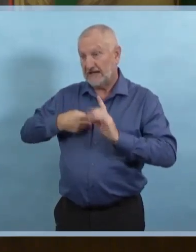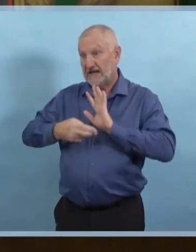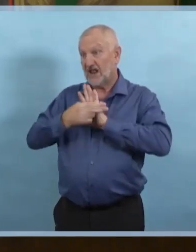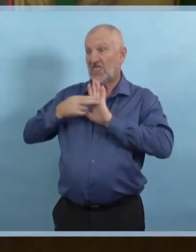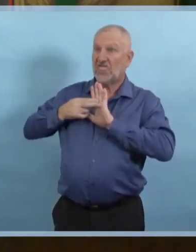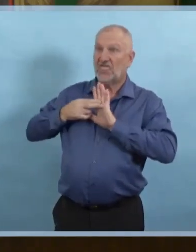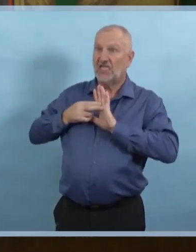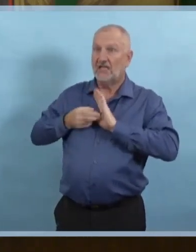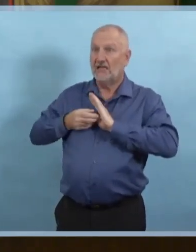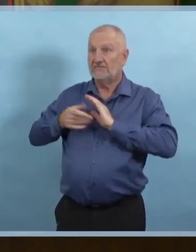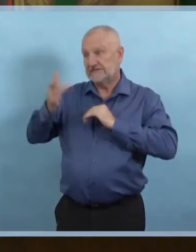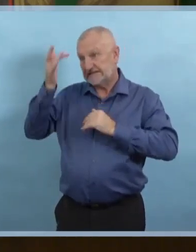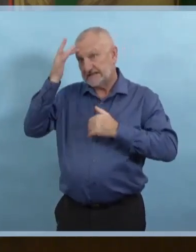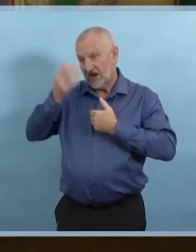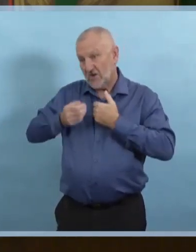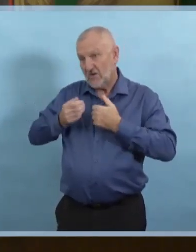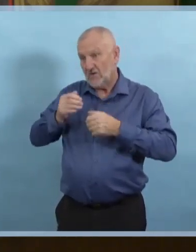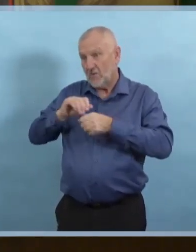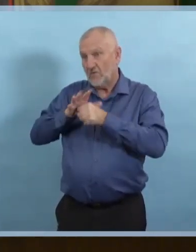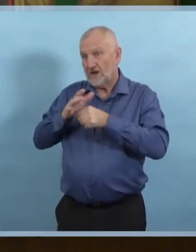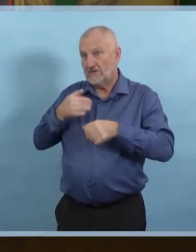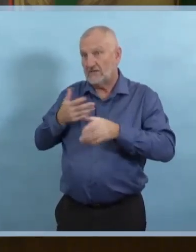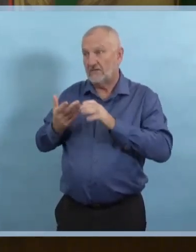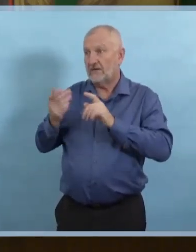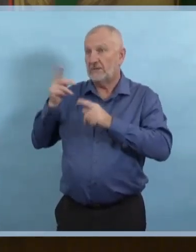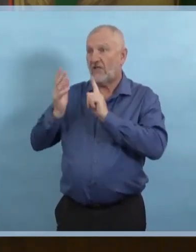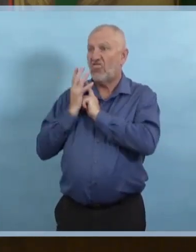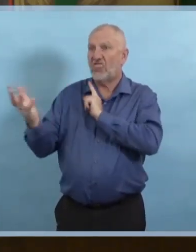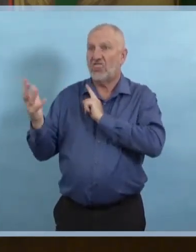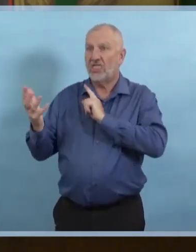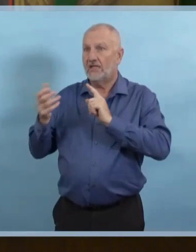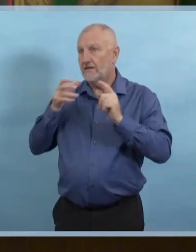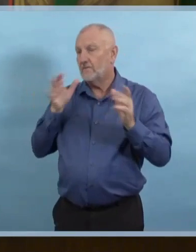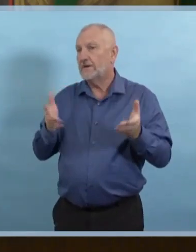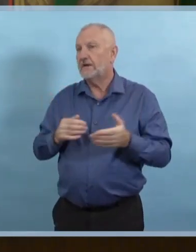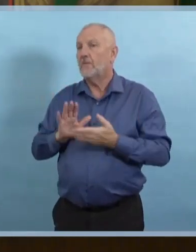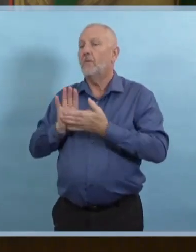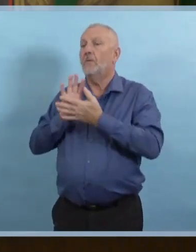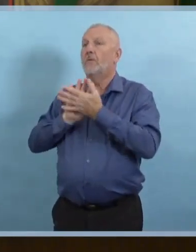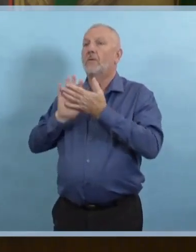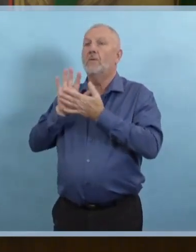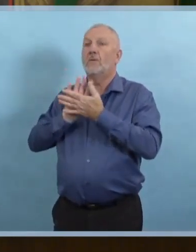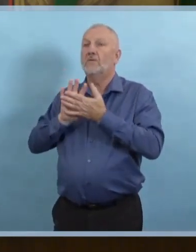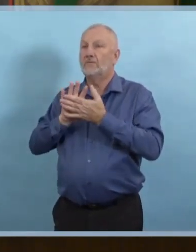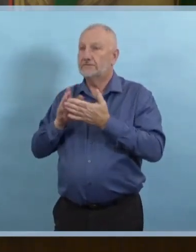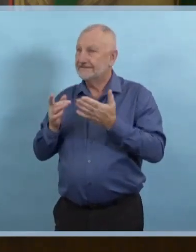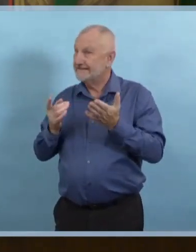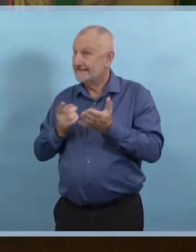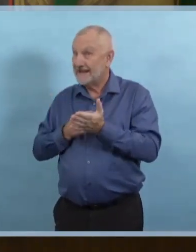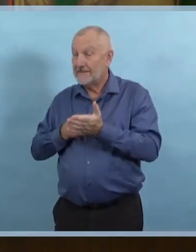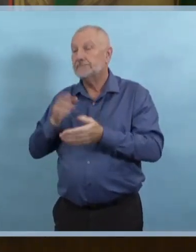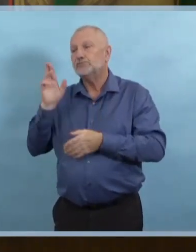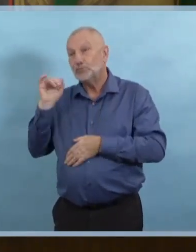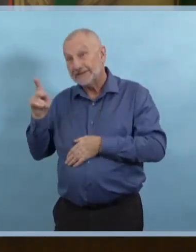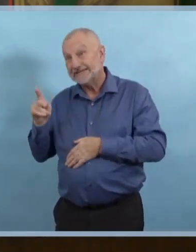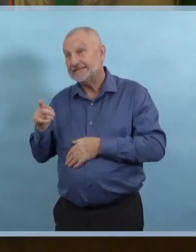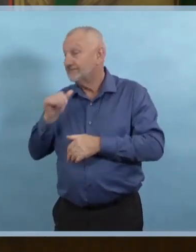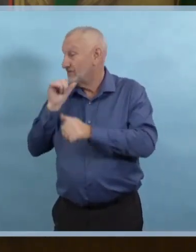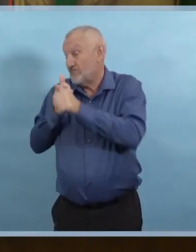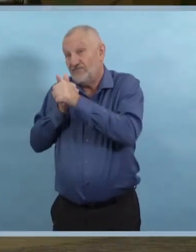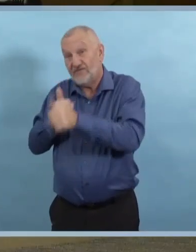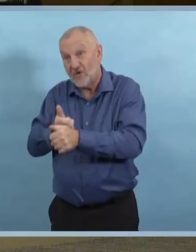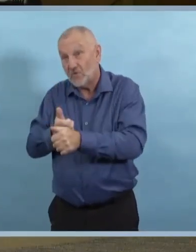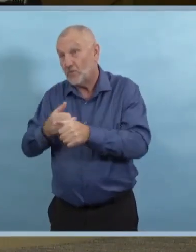autres, qui ne suivent pas les règles ou les ordres et nous allons donc appliquer les sanctions dans ces cas. Dernière question.